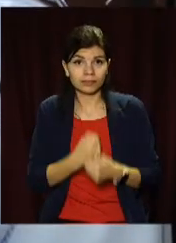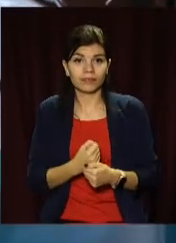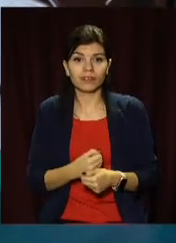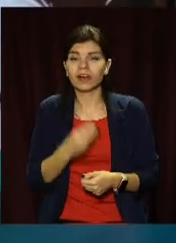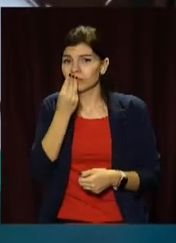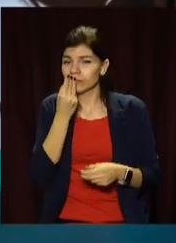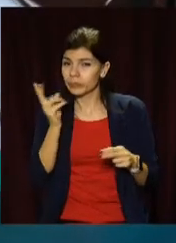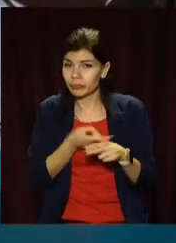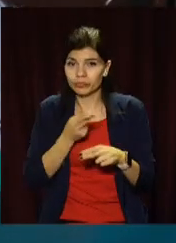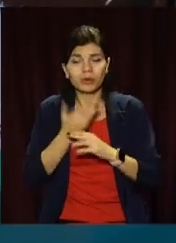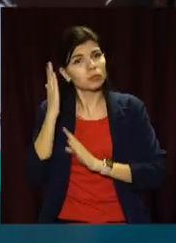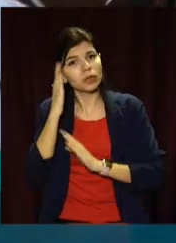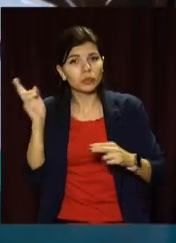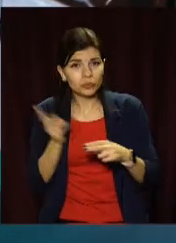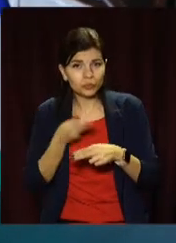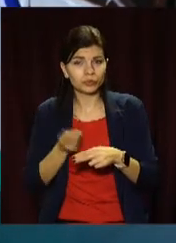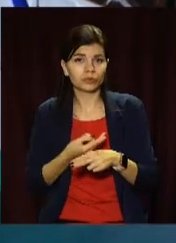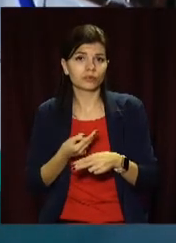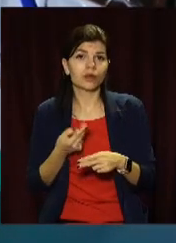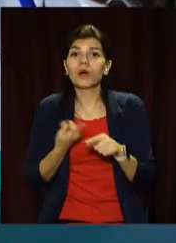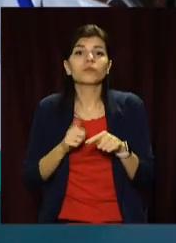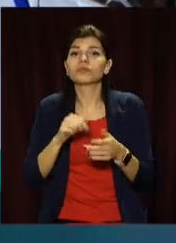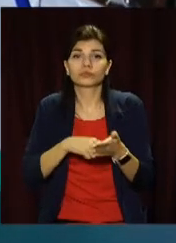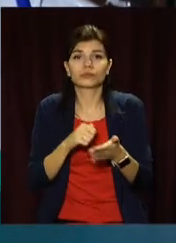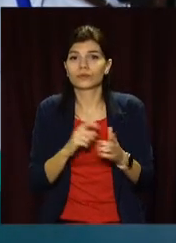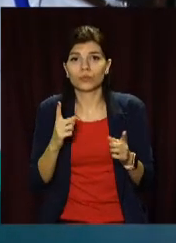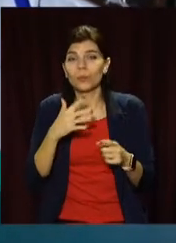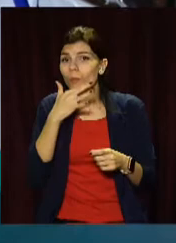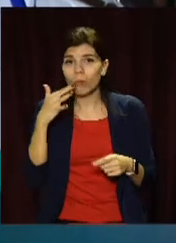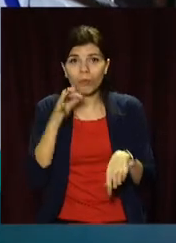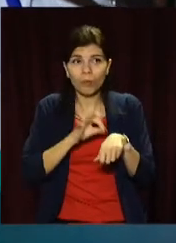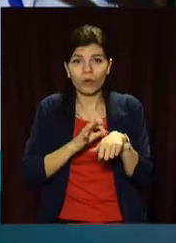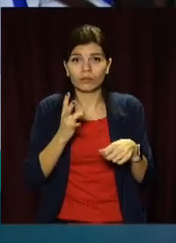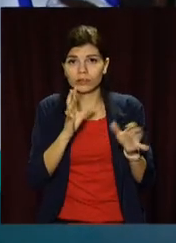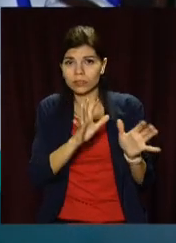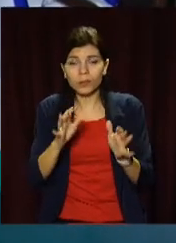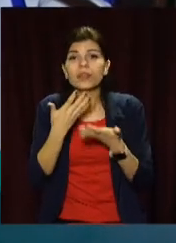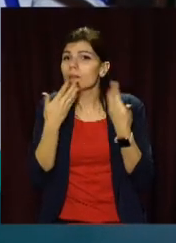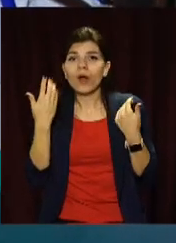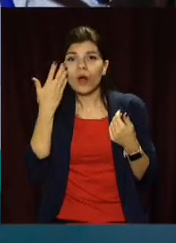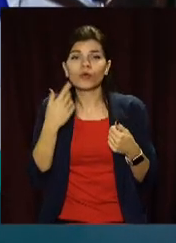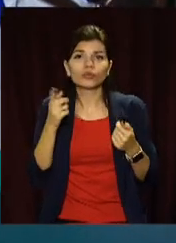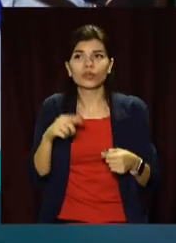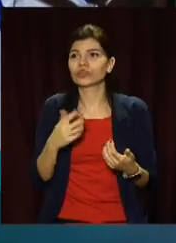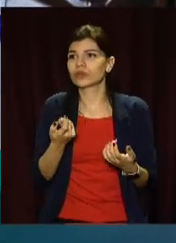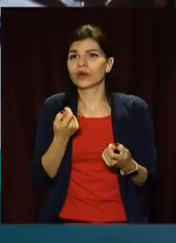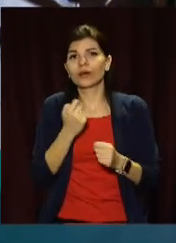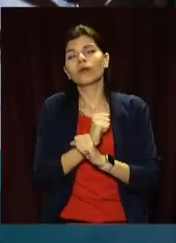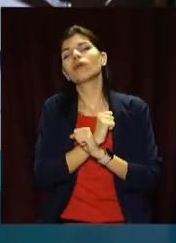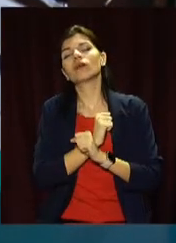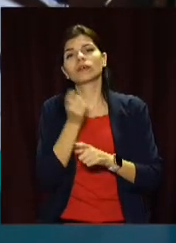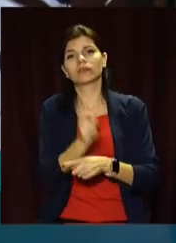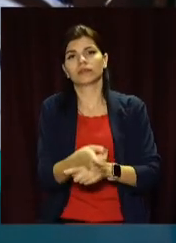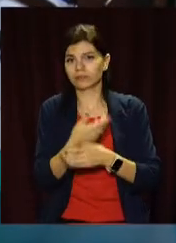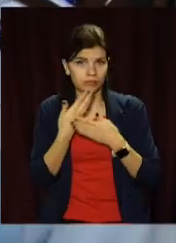до їдання, ні до сипання, тому що багато хворих нема коли навіть зробити якусь